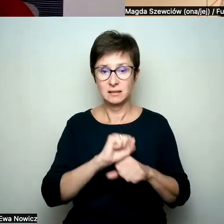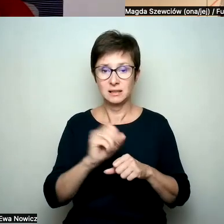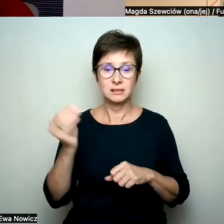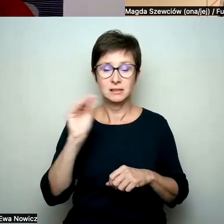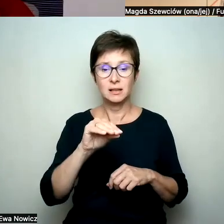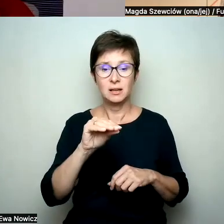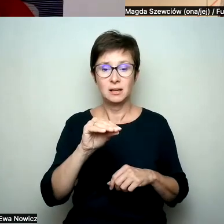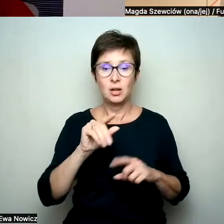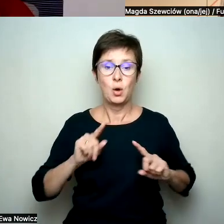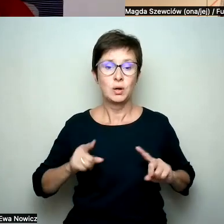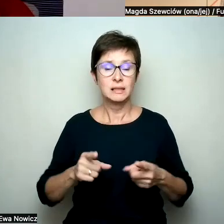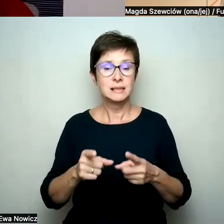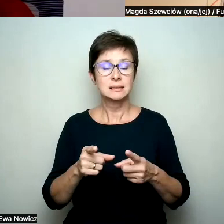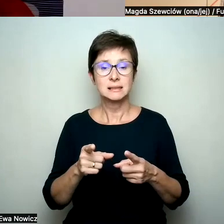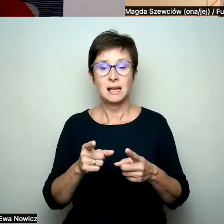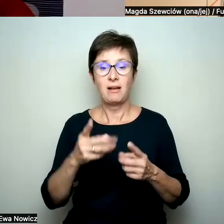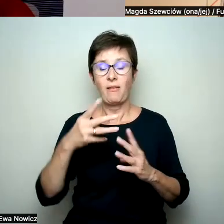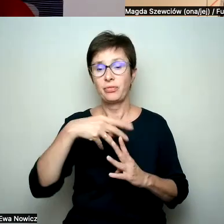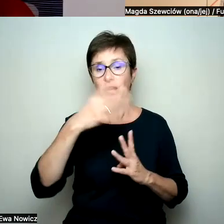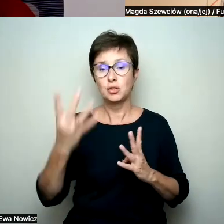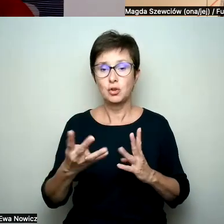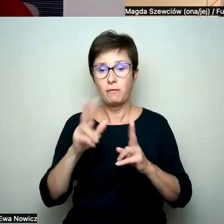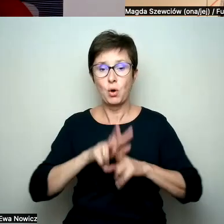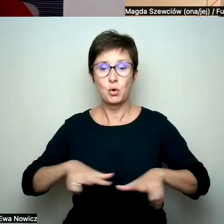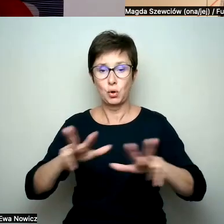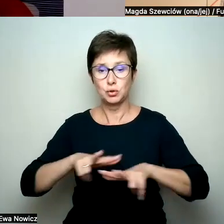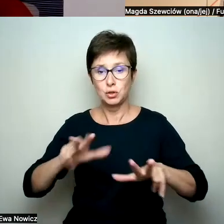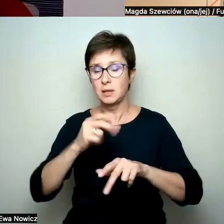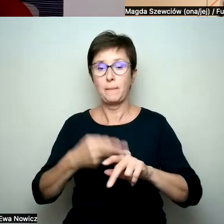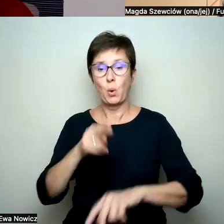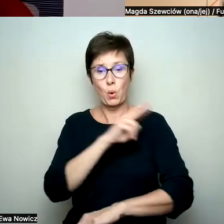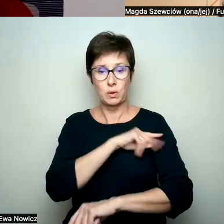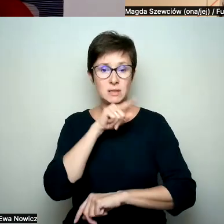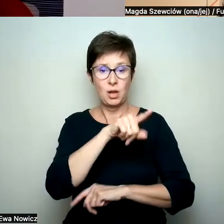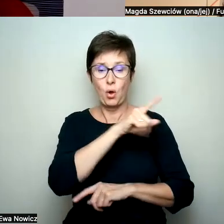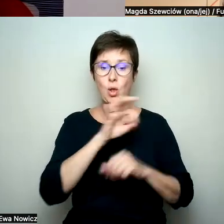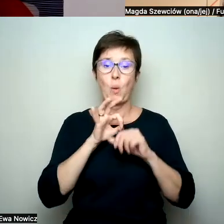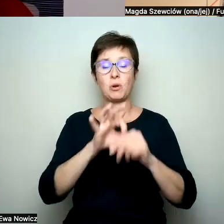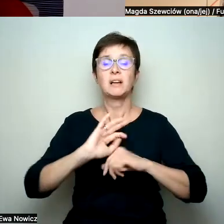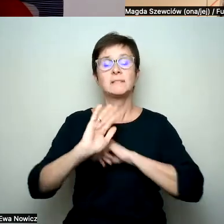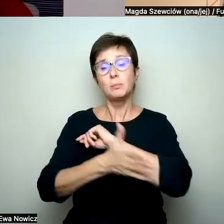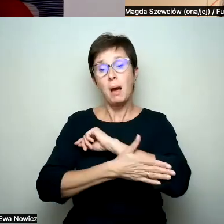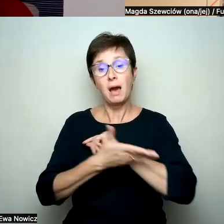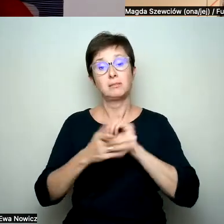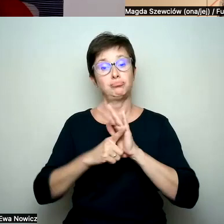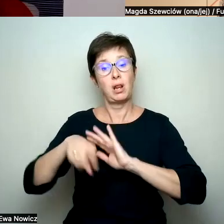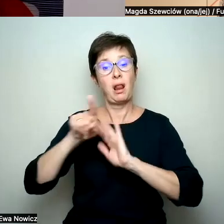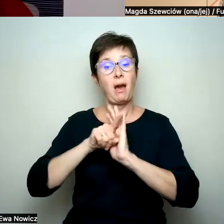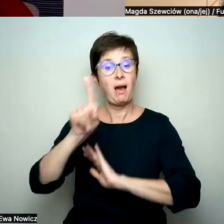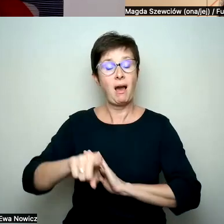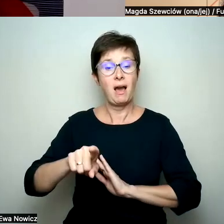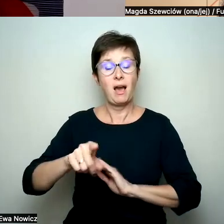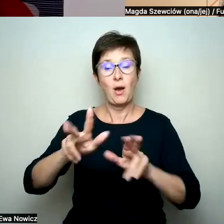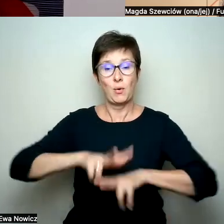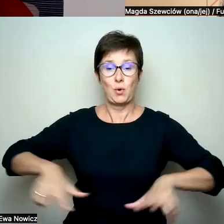organizacje tęczowe rodziny z Poznania, która prowadzi wsparcie dla rodzin tęczowych.